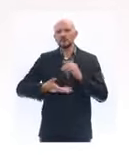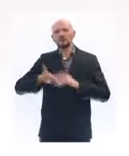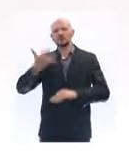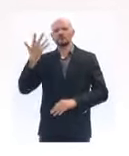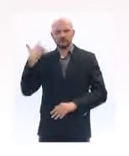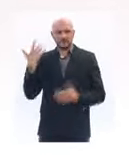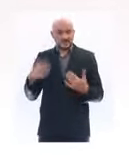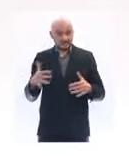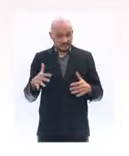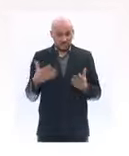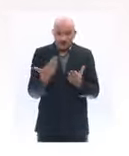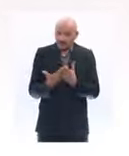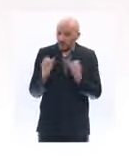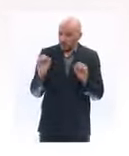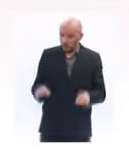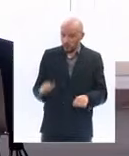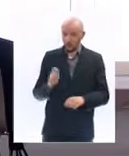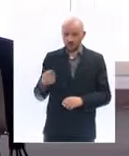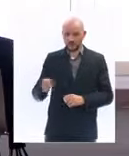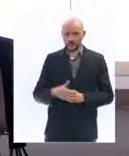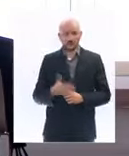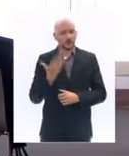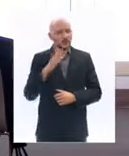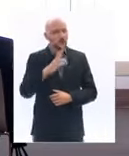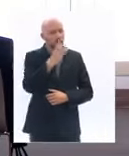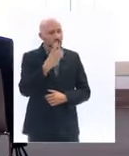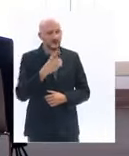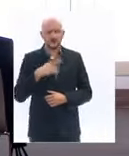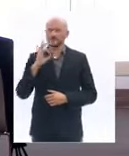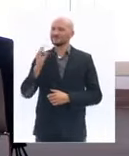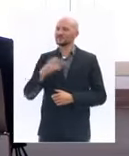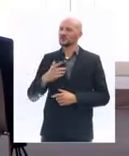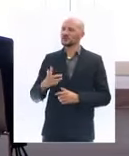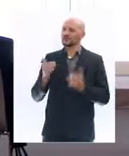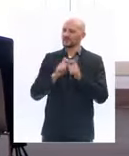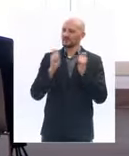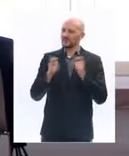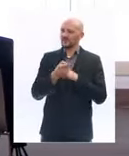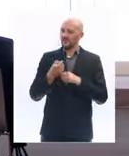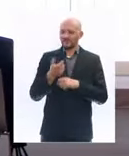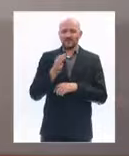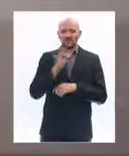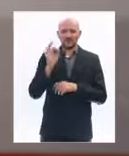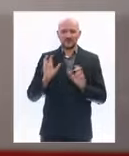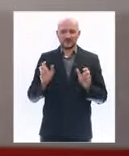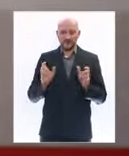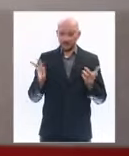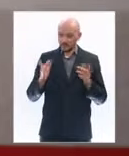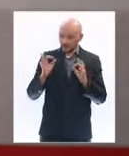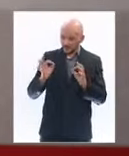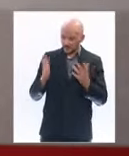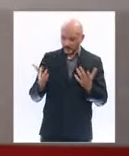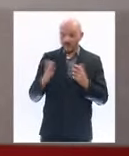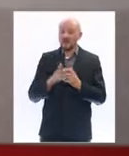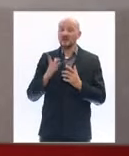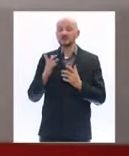On va prendre encore, si vous voulez bien, quelques questions. Oui, bonjour. Anne Bourse, France Télévisions. Concernant la question de l'acceptabilité, vous avez appelé les Français à